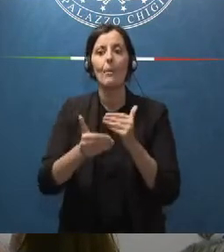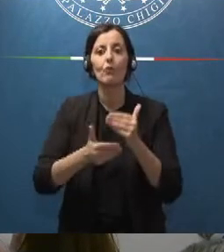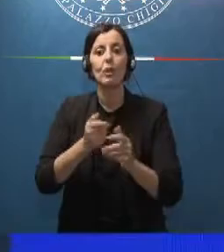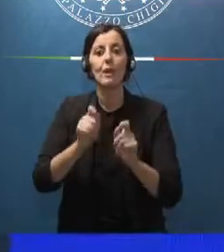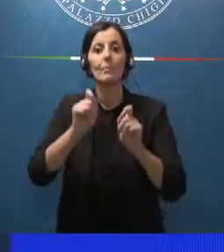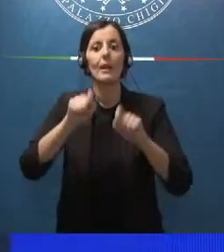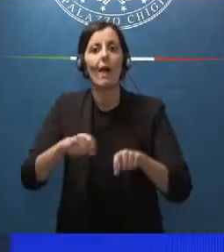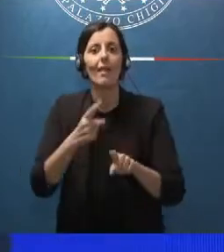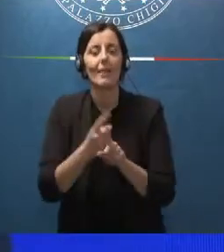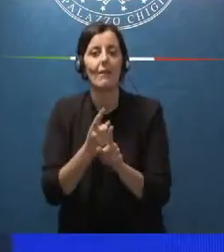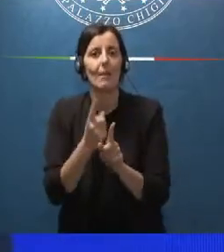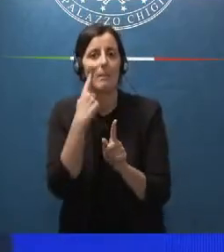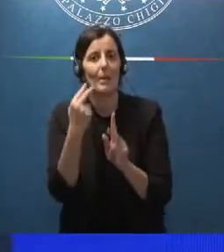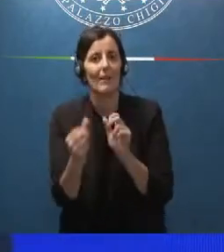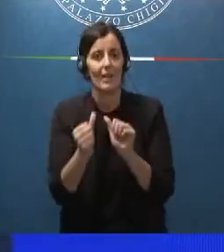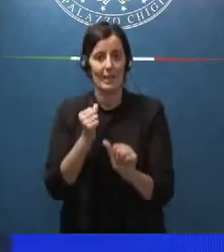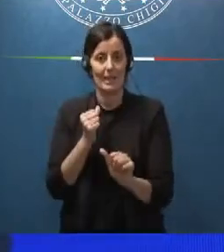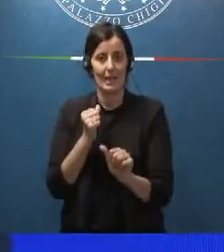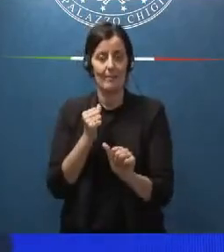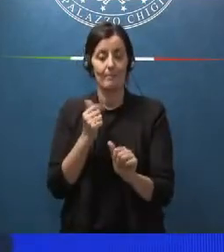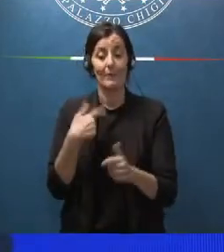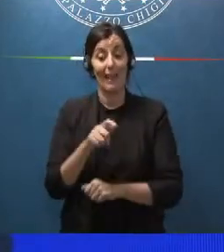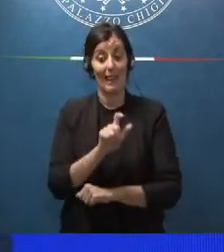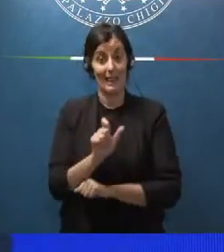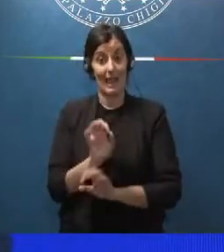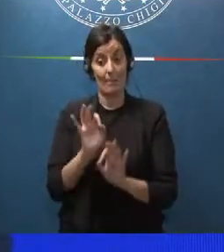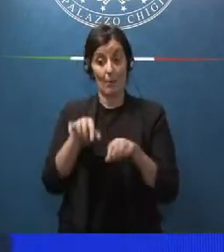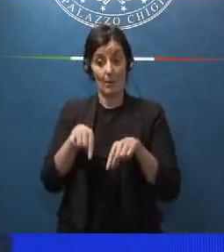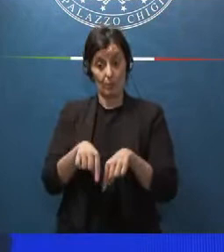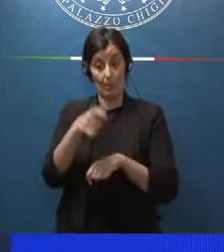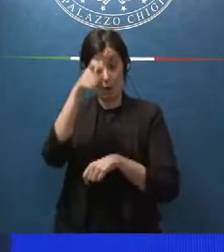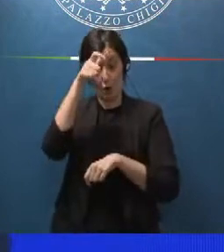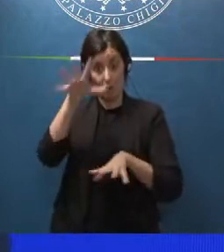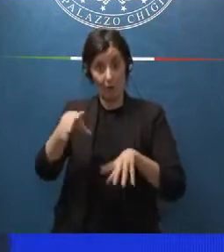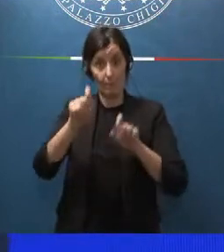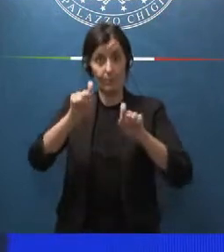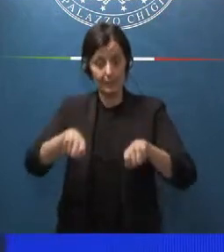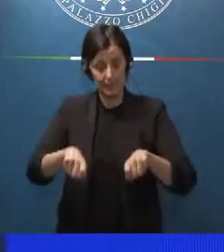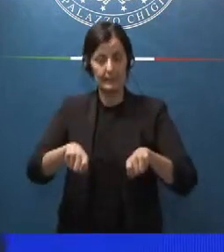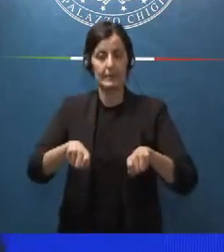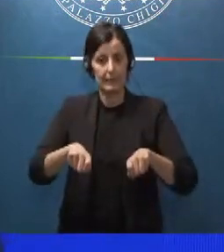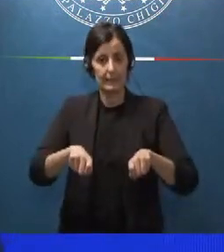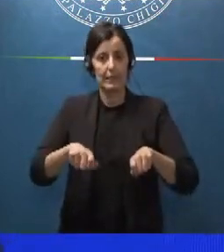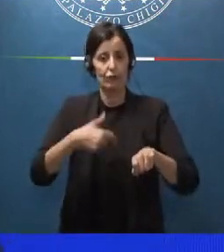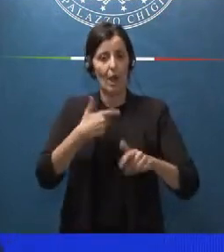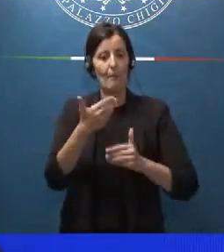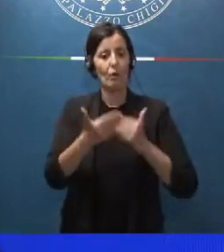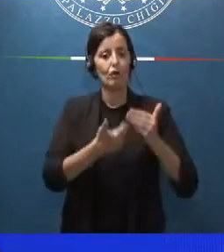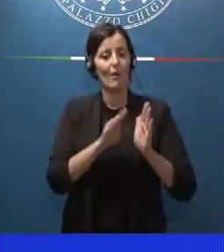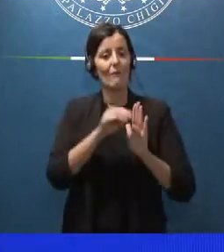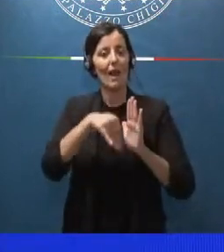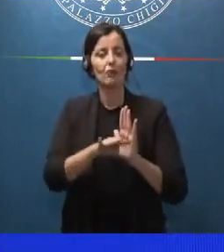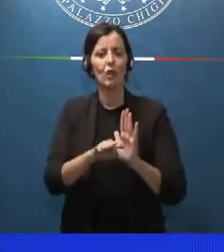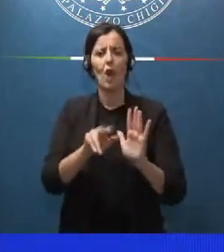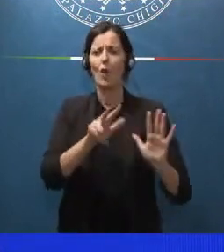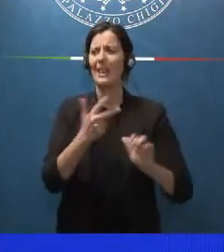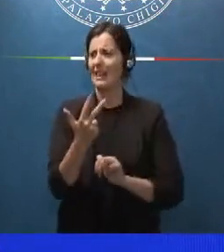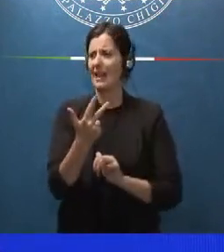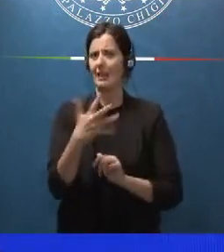infrazione l'Italia al momento di insediamento del nostro governo era tra i paesi con il più alto numero di procedure di infrazione 83